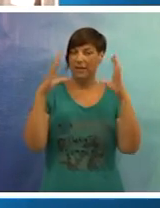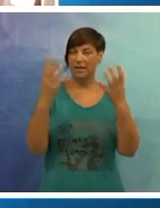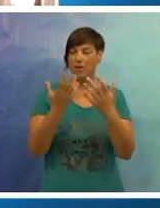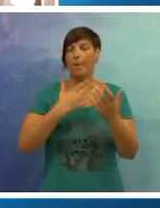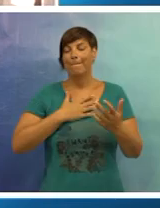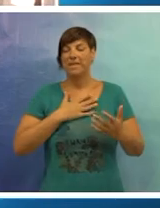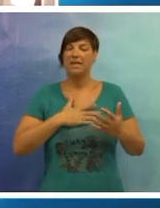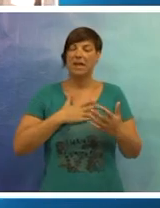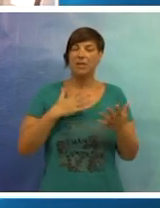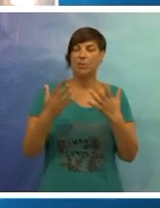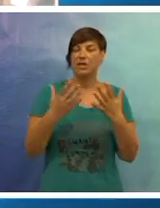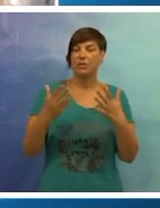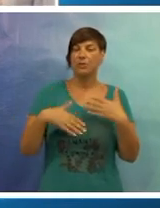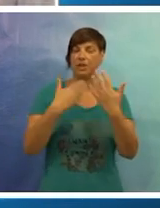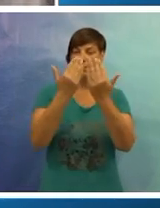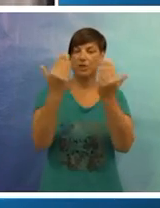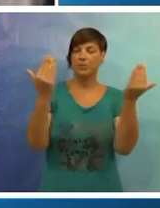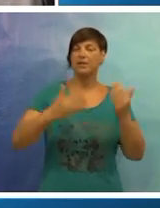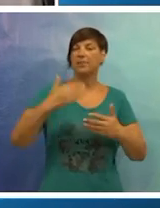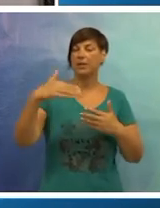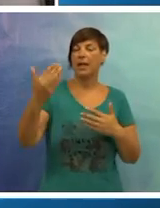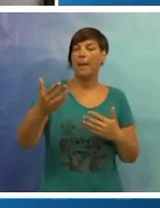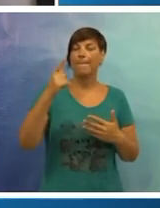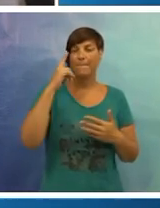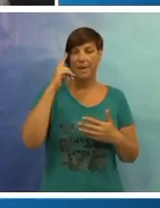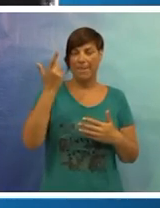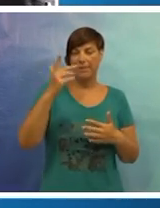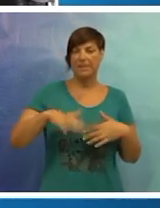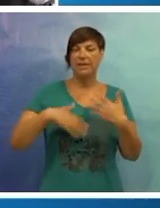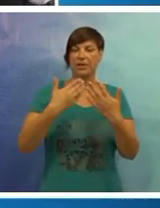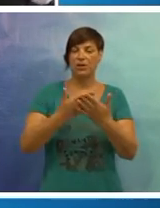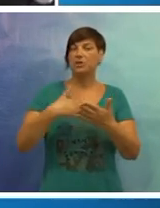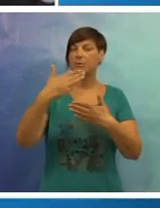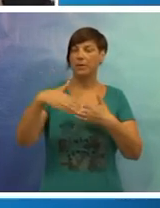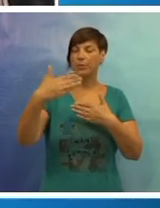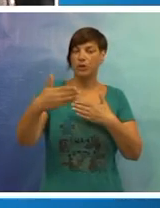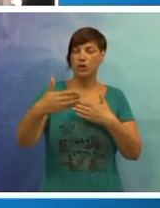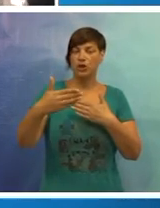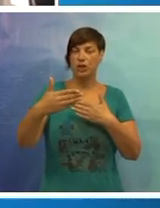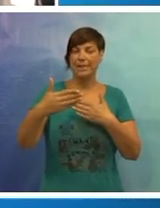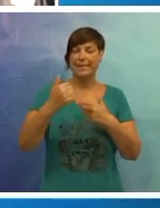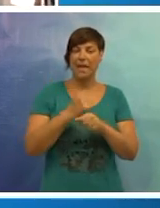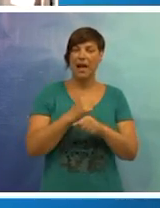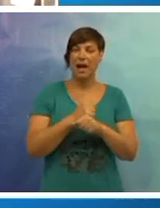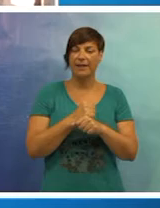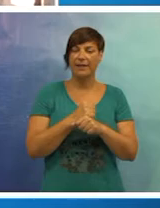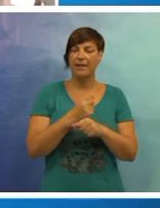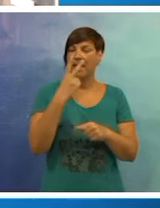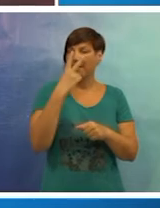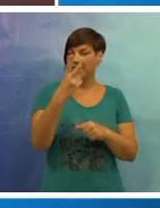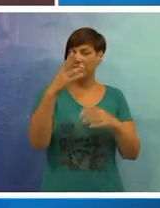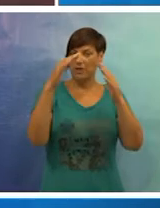identitetu, mi se nadamo, nešto po čemu će muzej u budućnosti biti prepoznat i ono na čemu ćemo u budućnosti u svakom slučaju